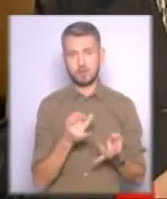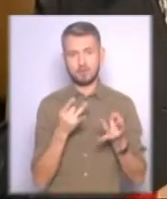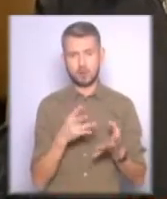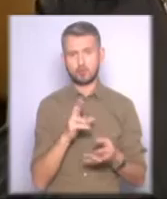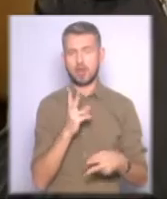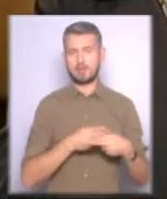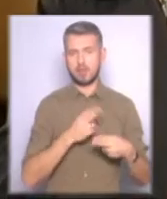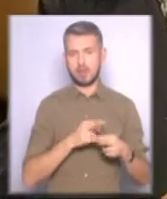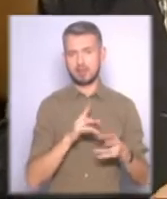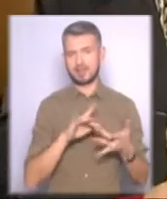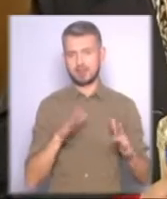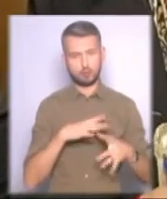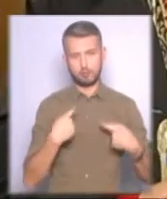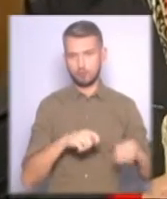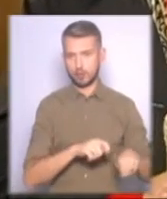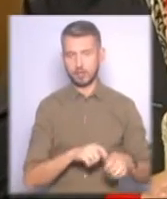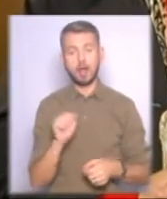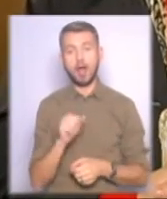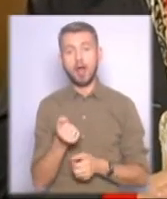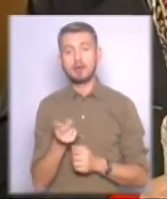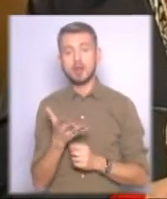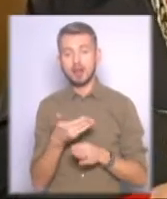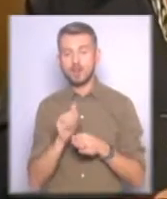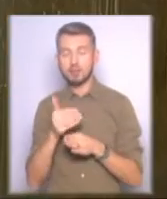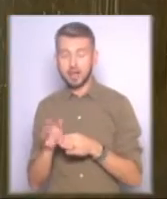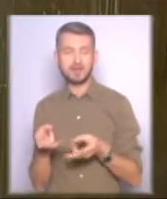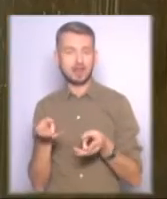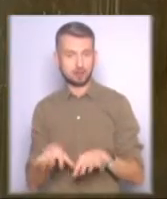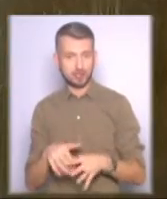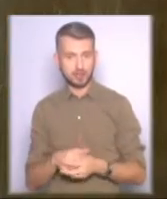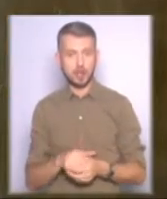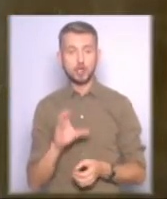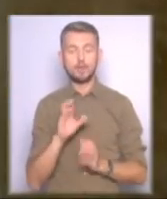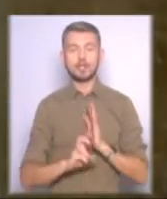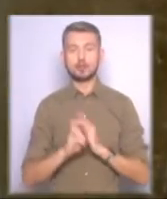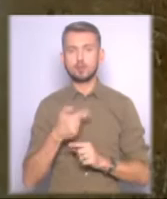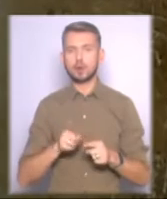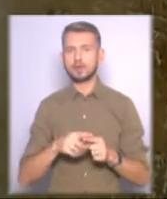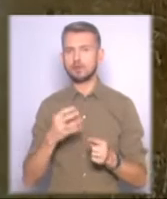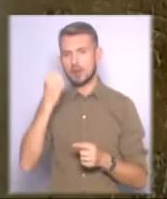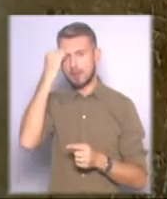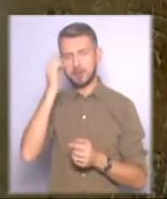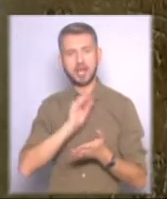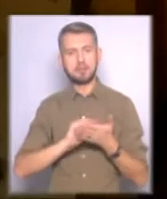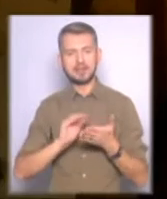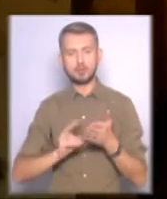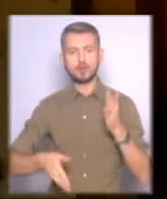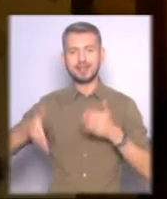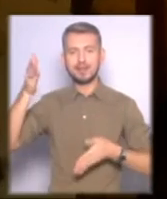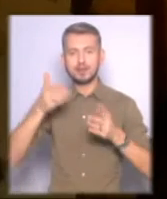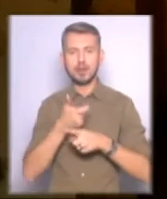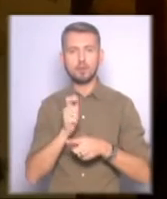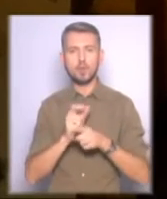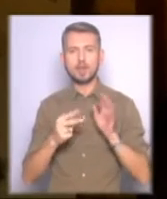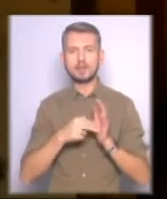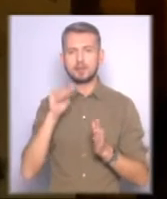метал, як срібло були продані, а декілька фрагментів залишилось. Софійський собор – це ще пам'ятка писемності. На стінах храму понад 7